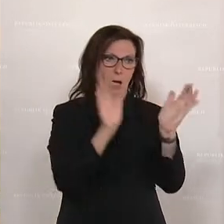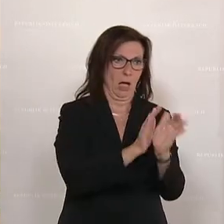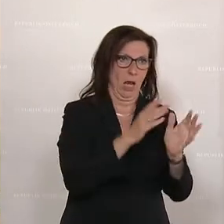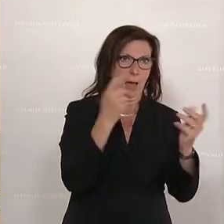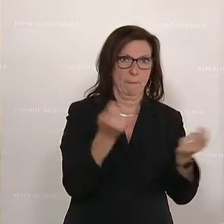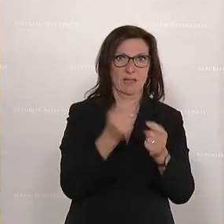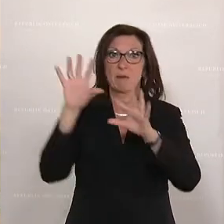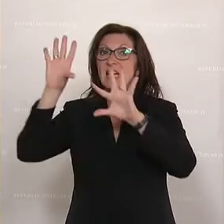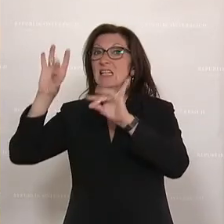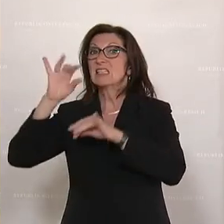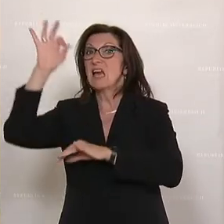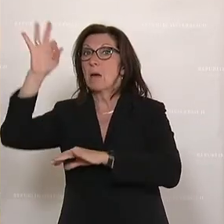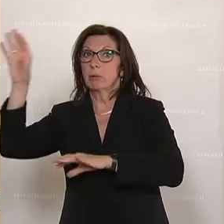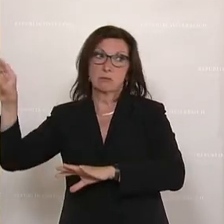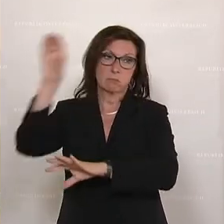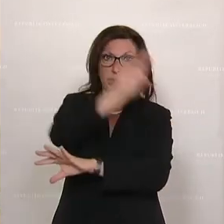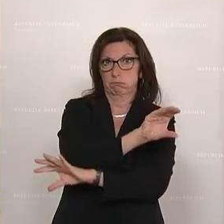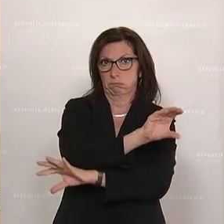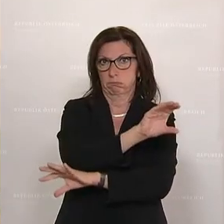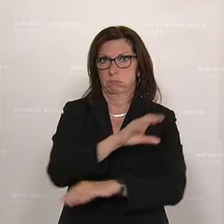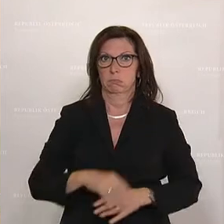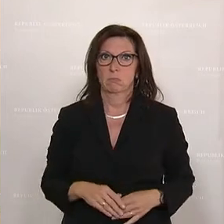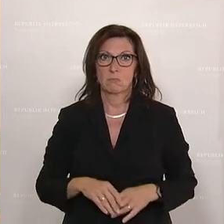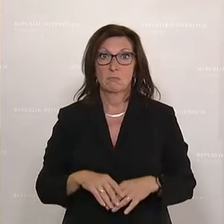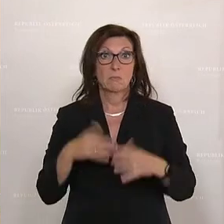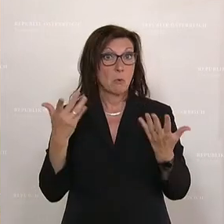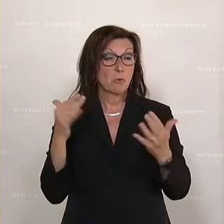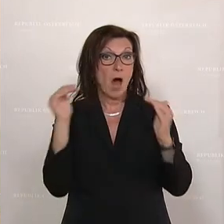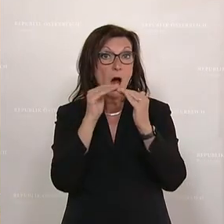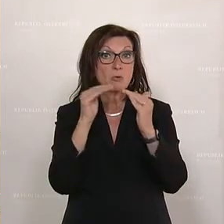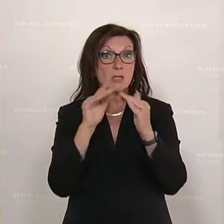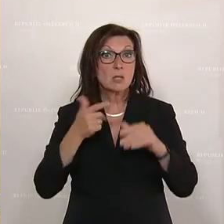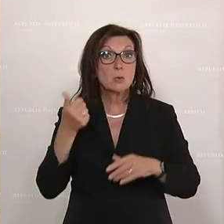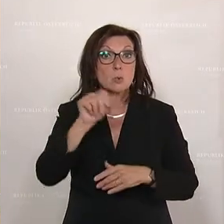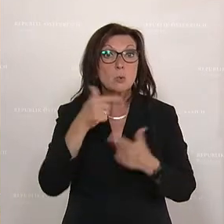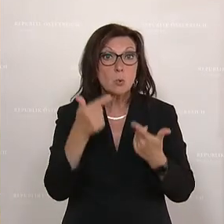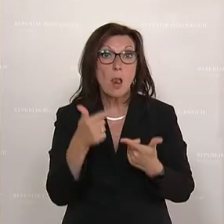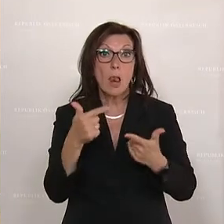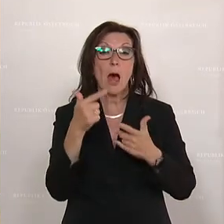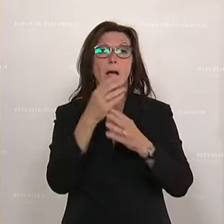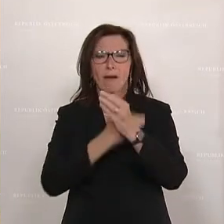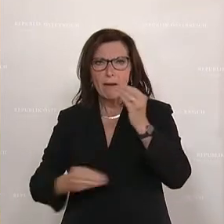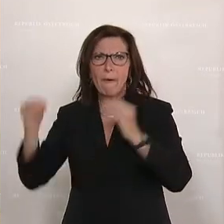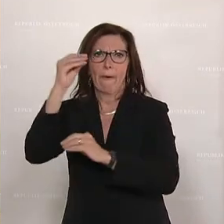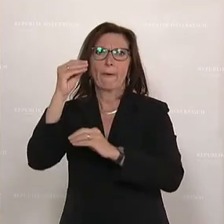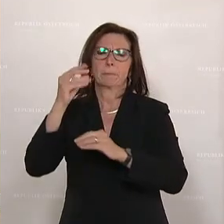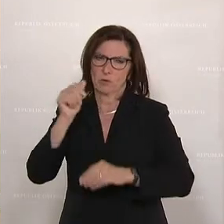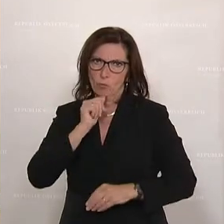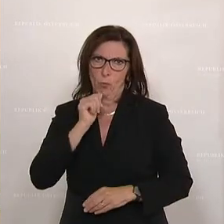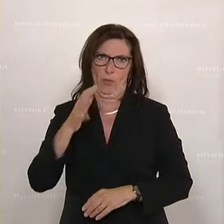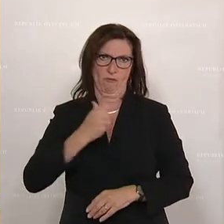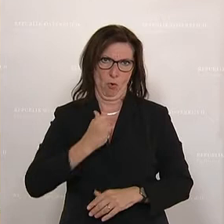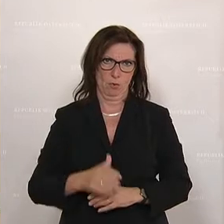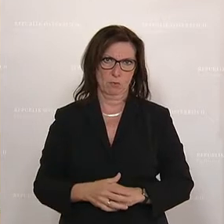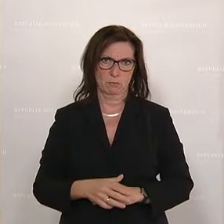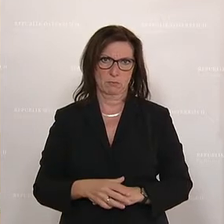grüner Erfolg, wenn es eine Erhöhung der Ausgleichszulage gibt. Es ist auch ein grüner Erfolg, wenn es